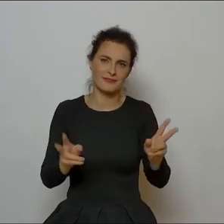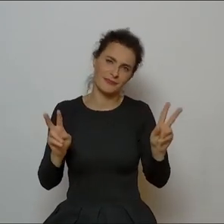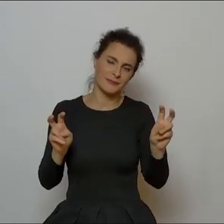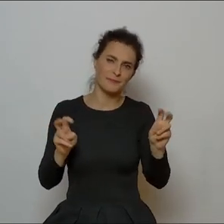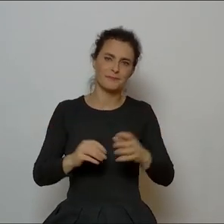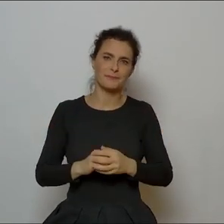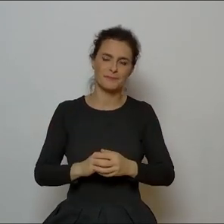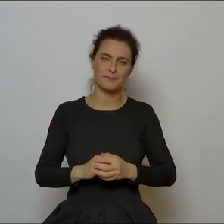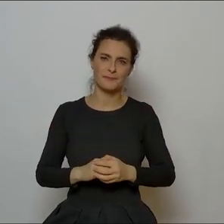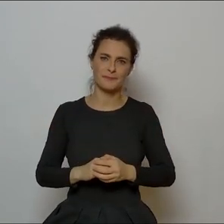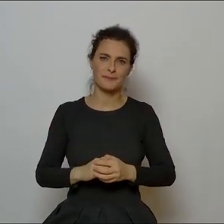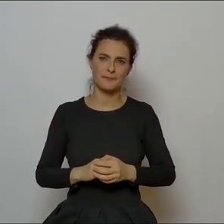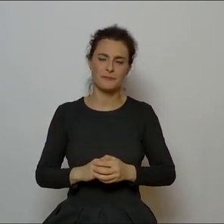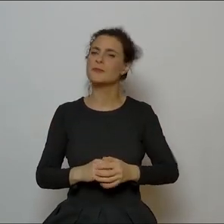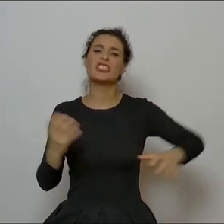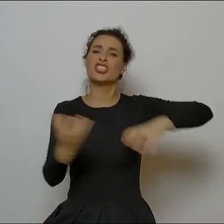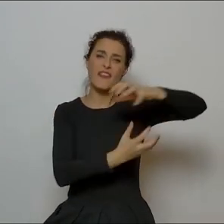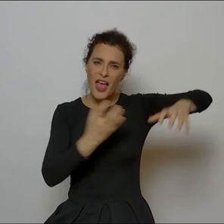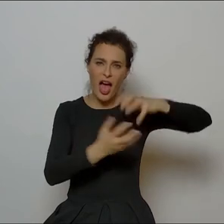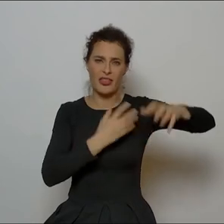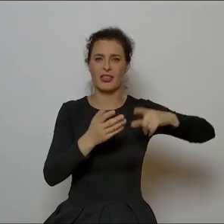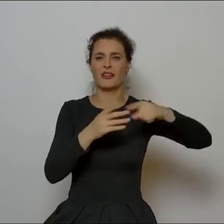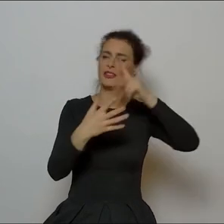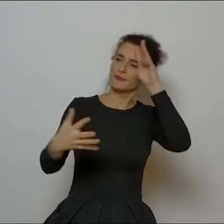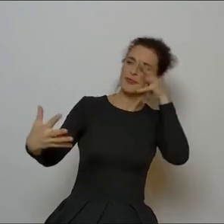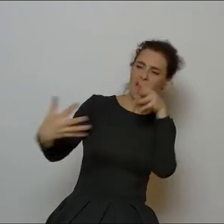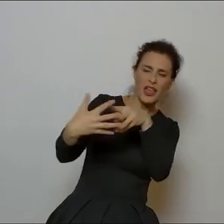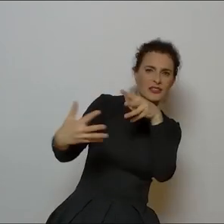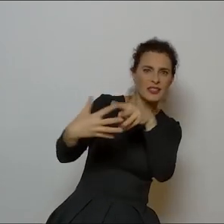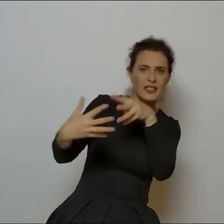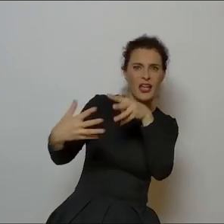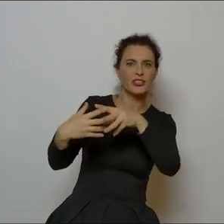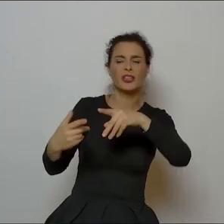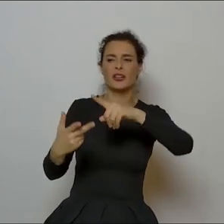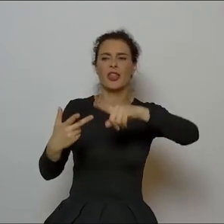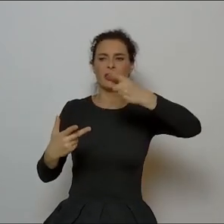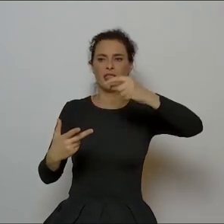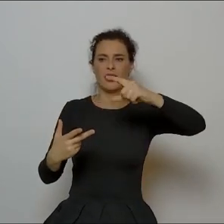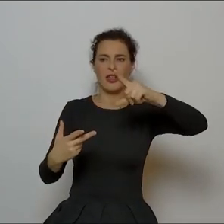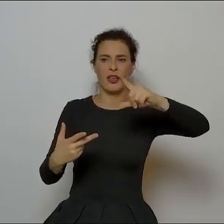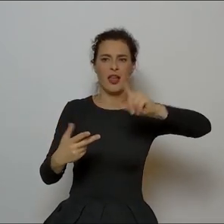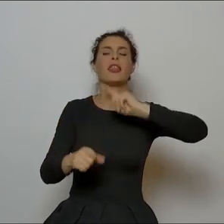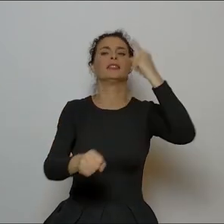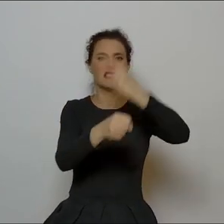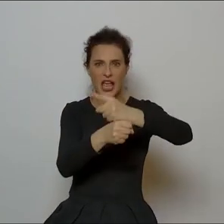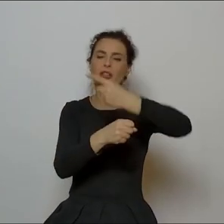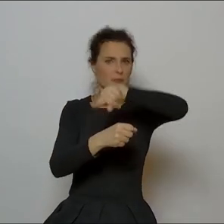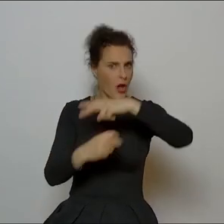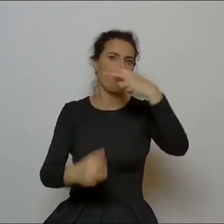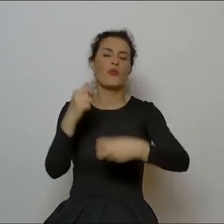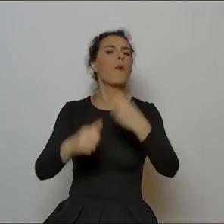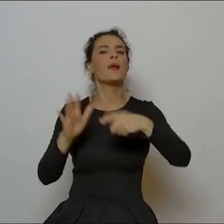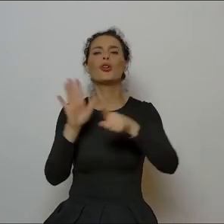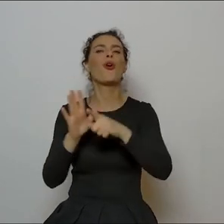świat, recenzenci, decydenci mają problemy z wielowymiarowymi artystami. Z artystami,